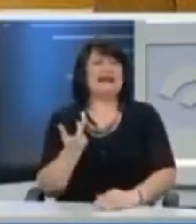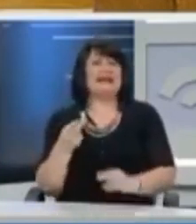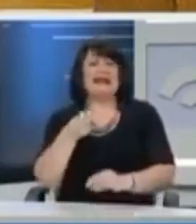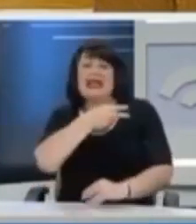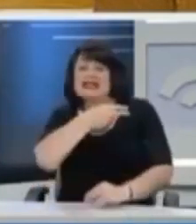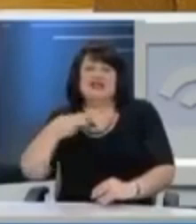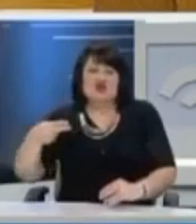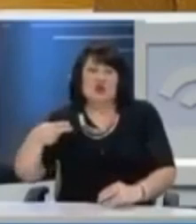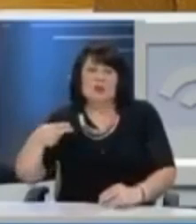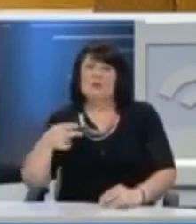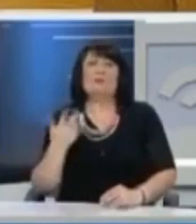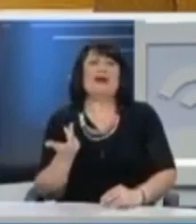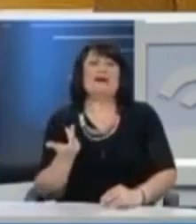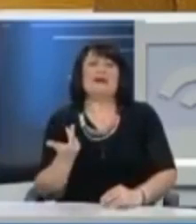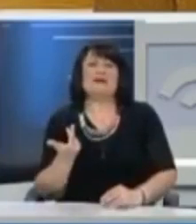ισούτε,